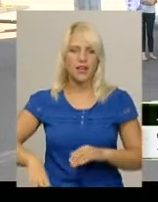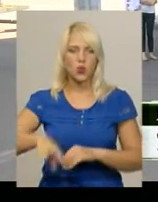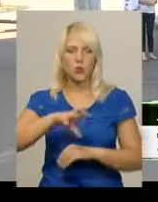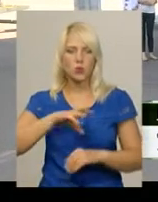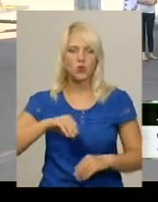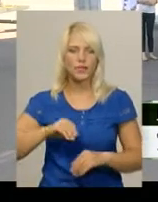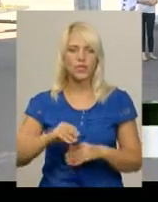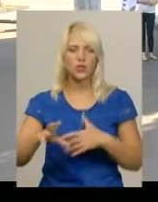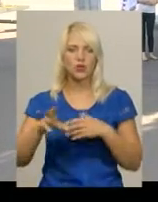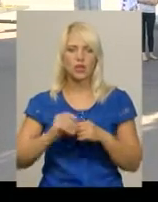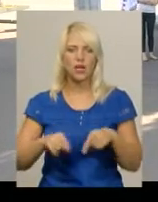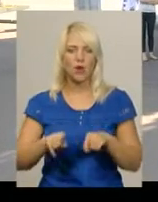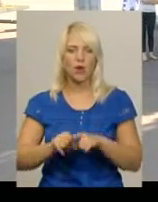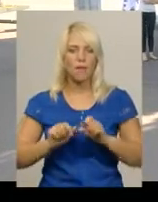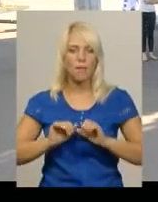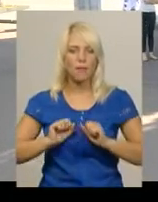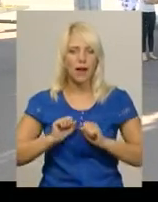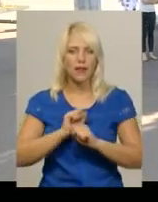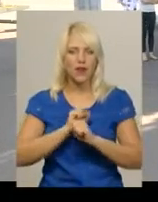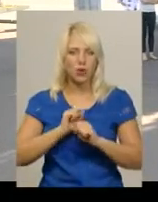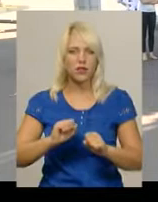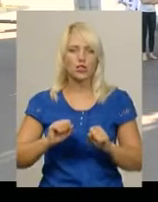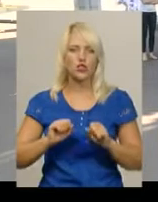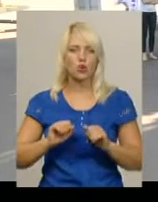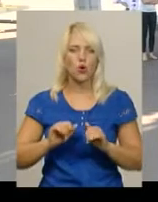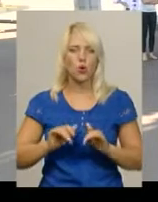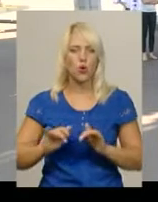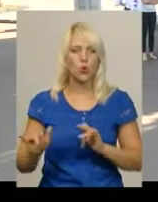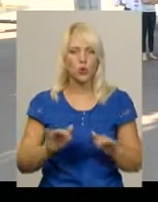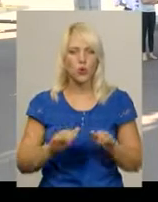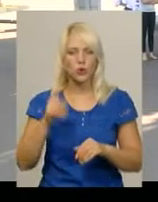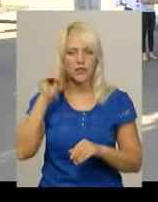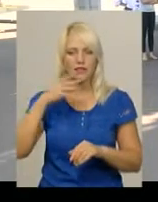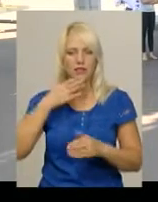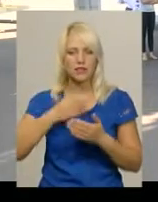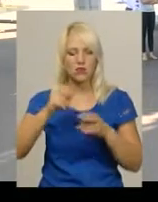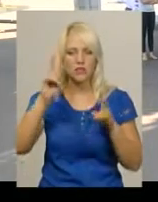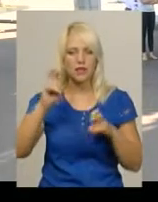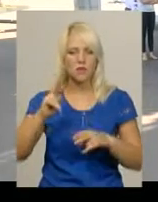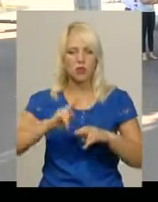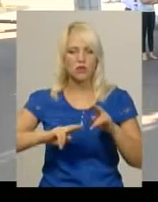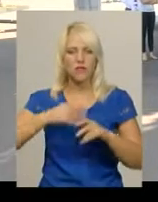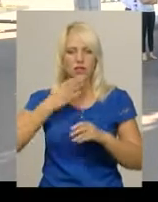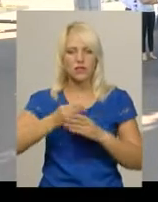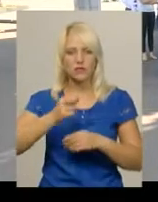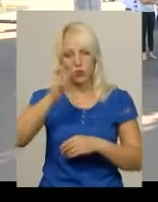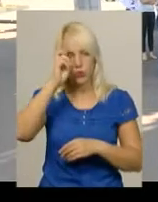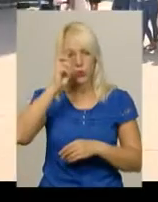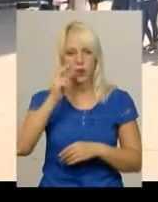доєднуватися до такого патріотичного руху, знати свої символи, будувати свою країну, не бути байдужими